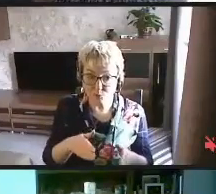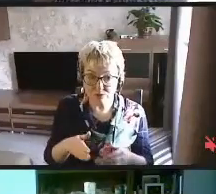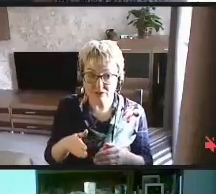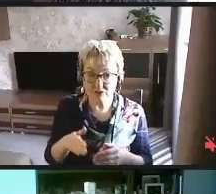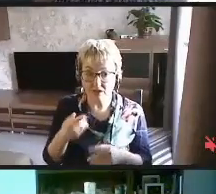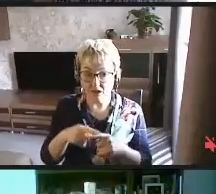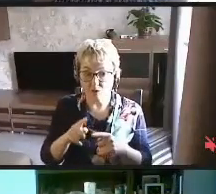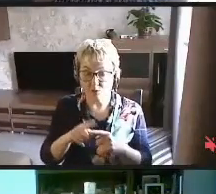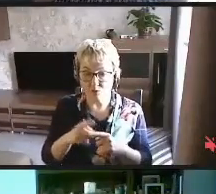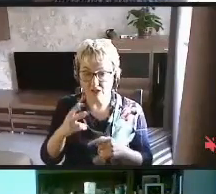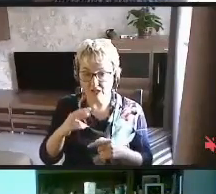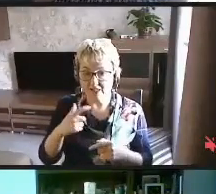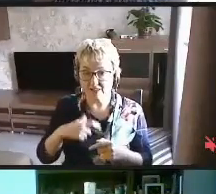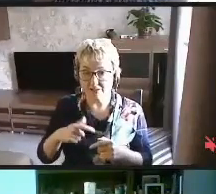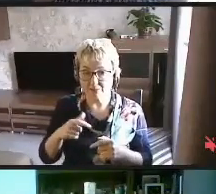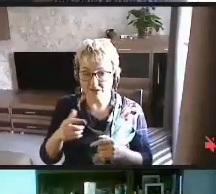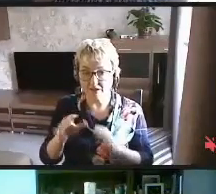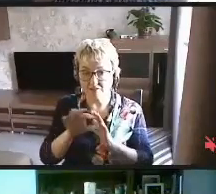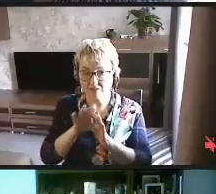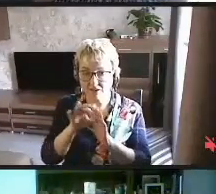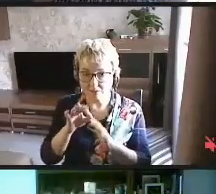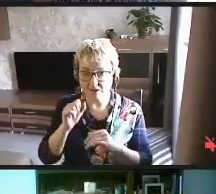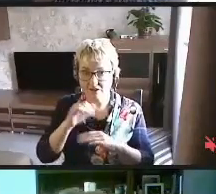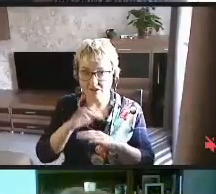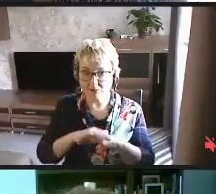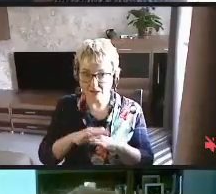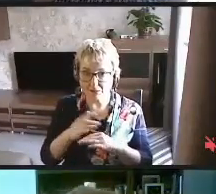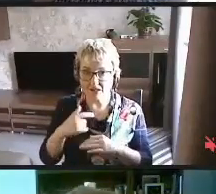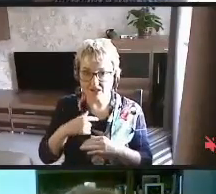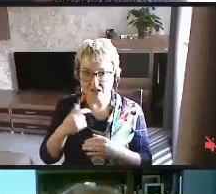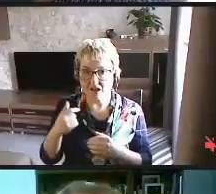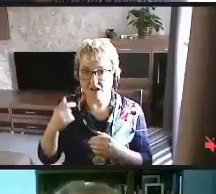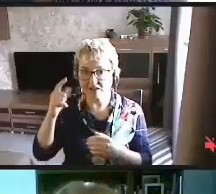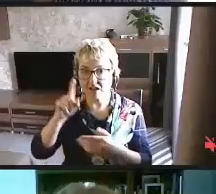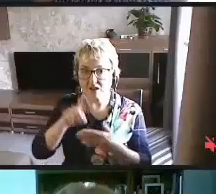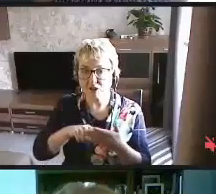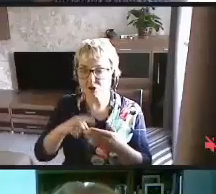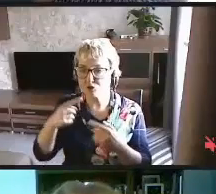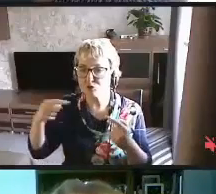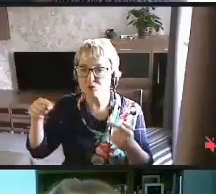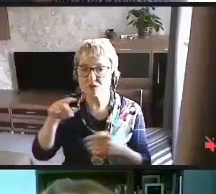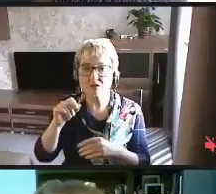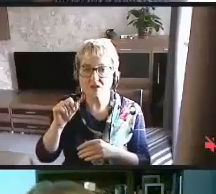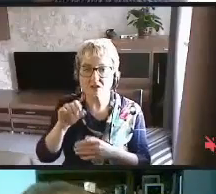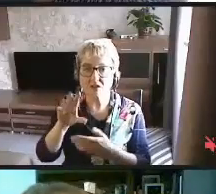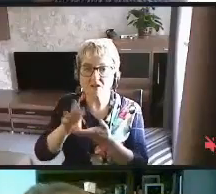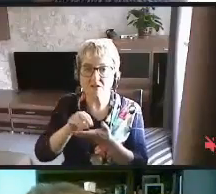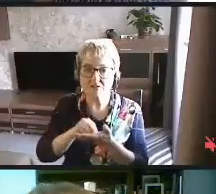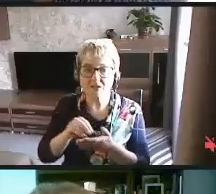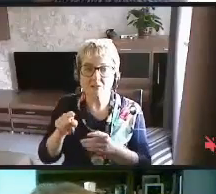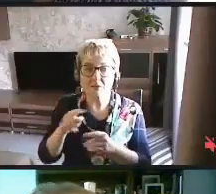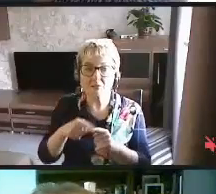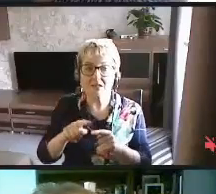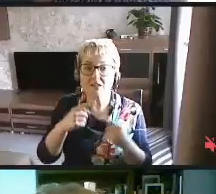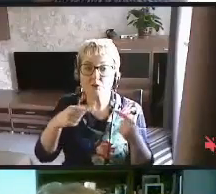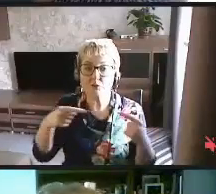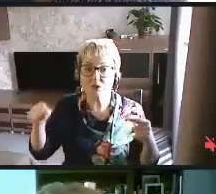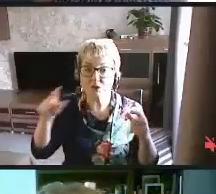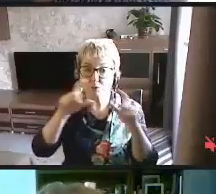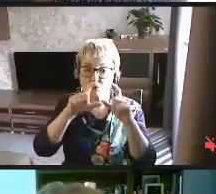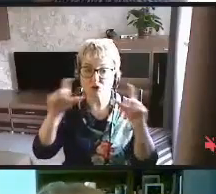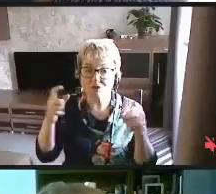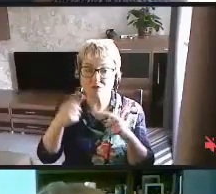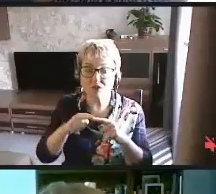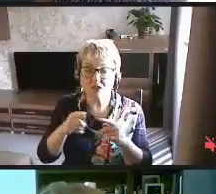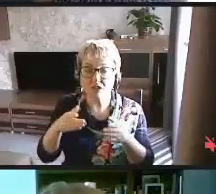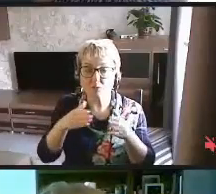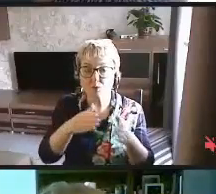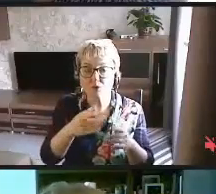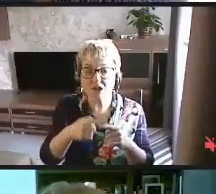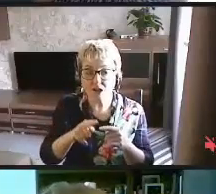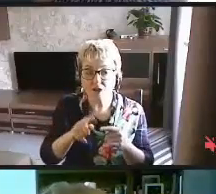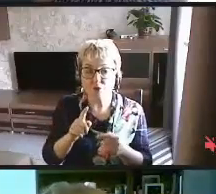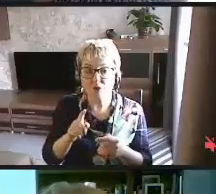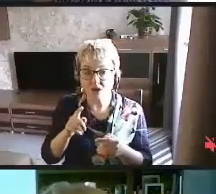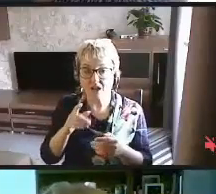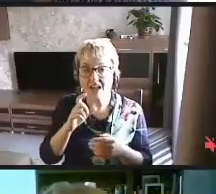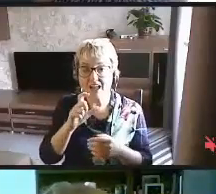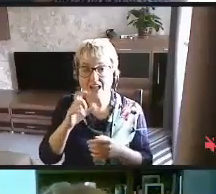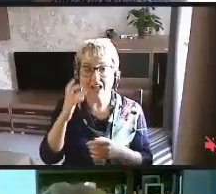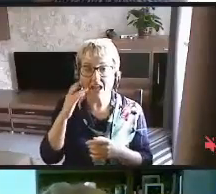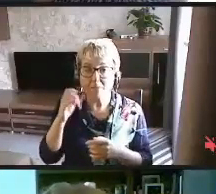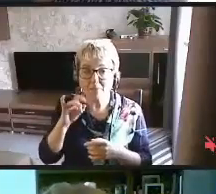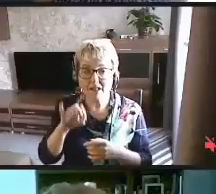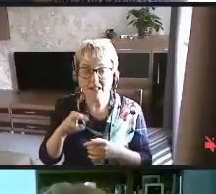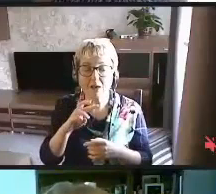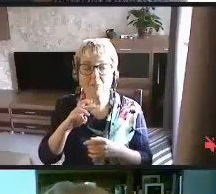для себя выбрал Сбербанк. И я надеюсь, что его примеру последуют еще многие другие организации и учреждения. Это тот путь, которым идет компания Apple,